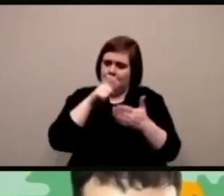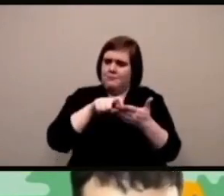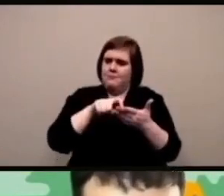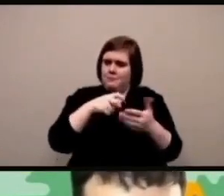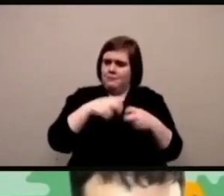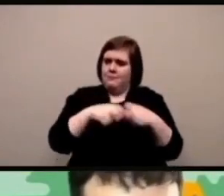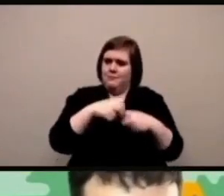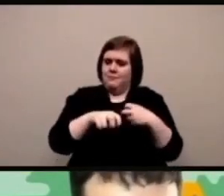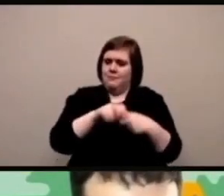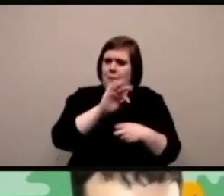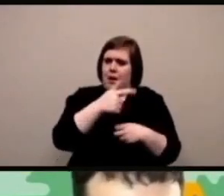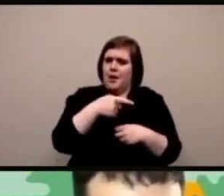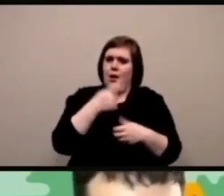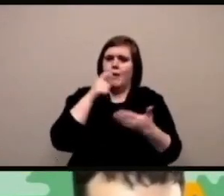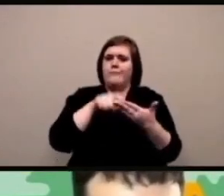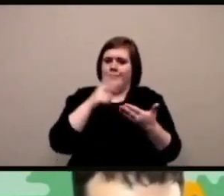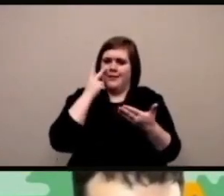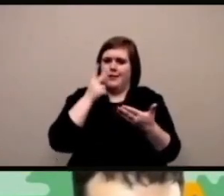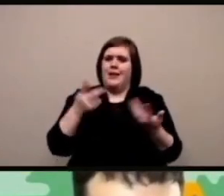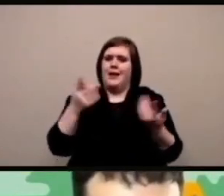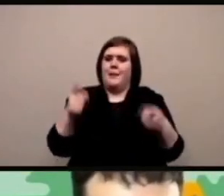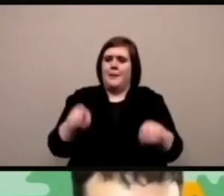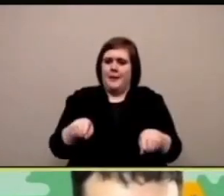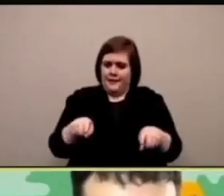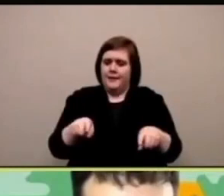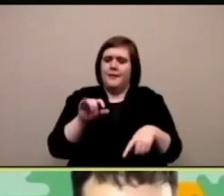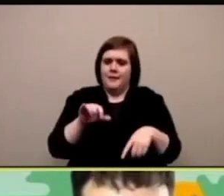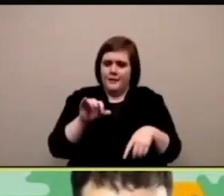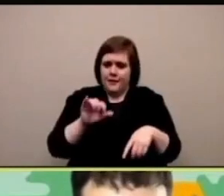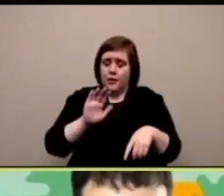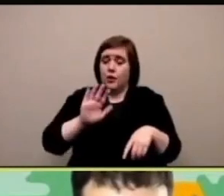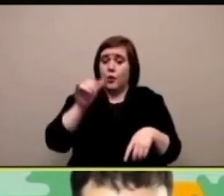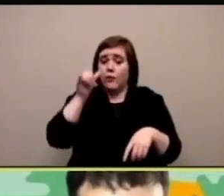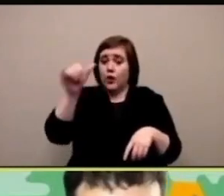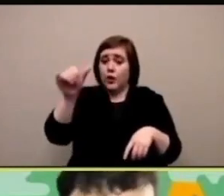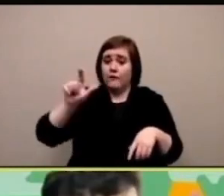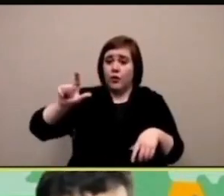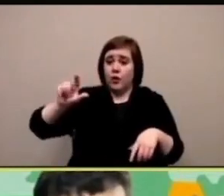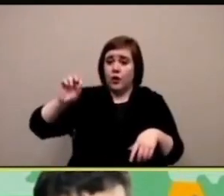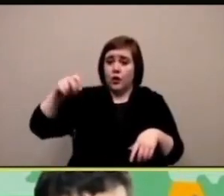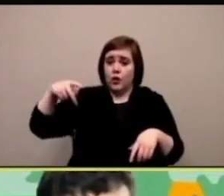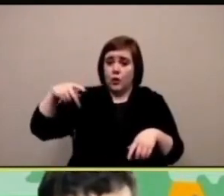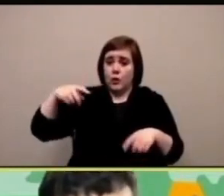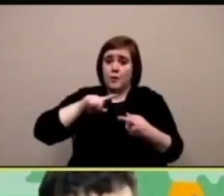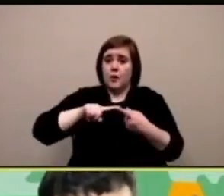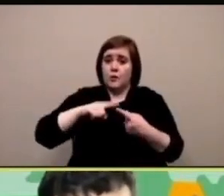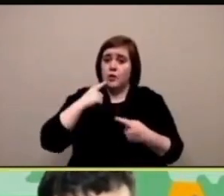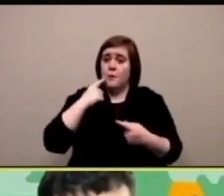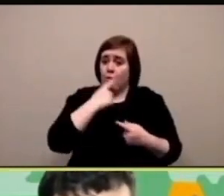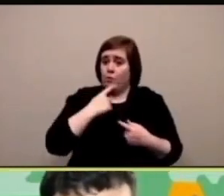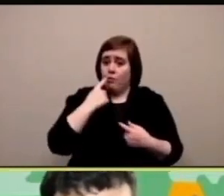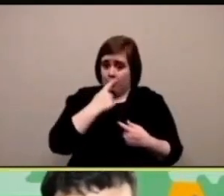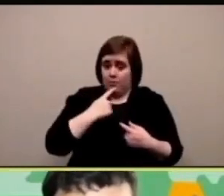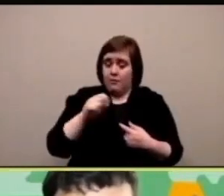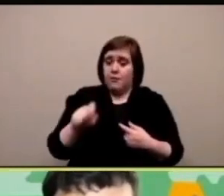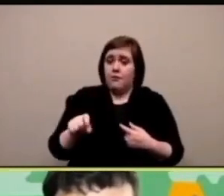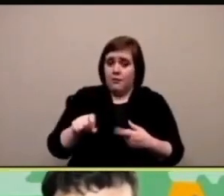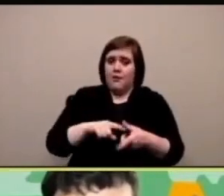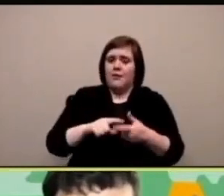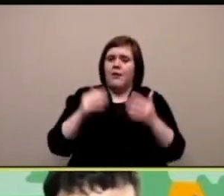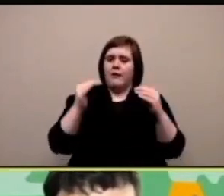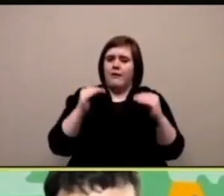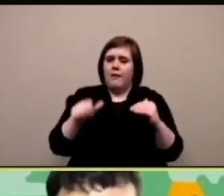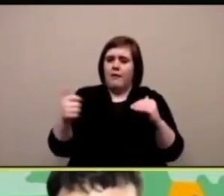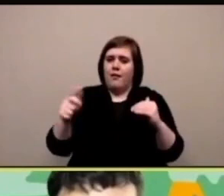è un classico dai è questo un errore un boc classico ho